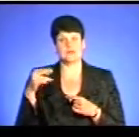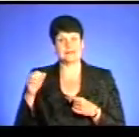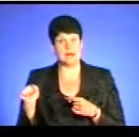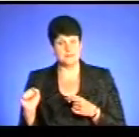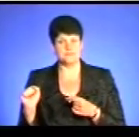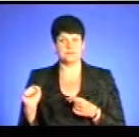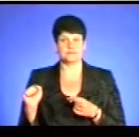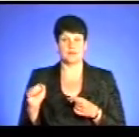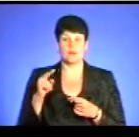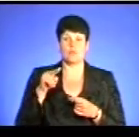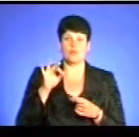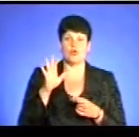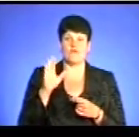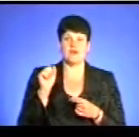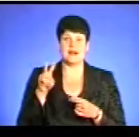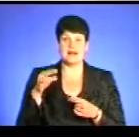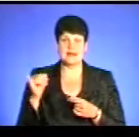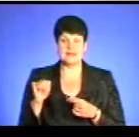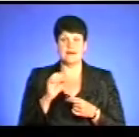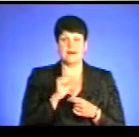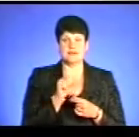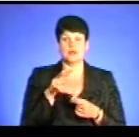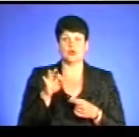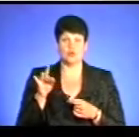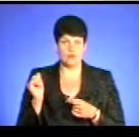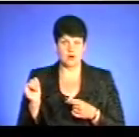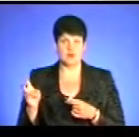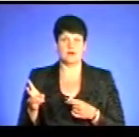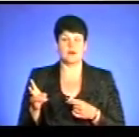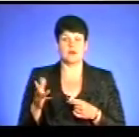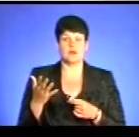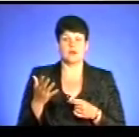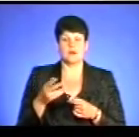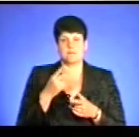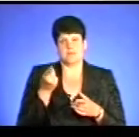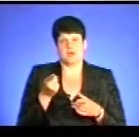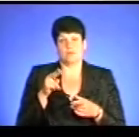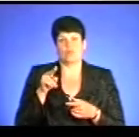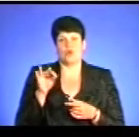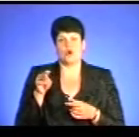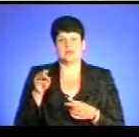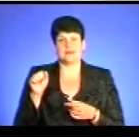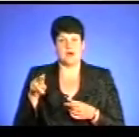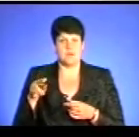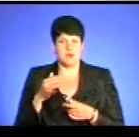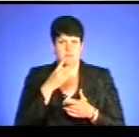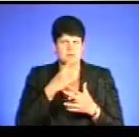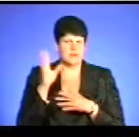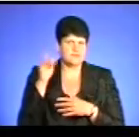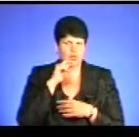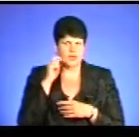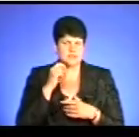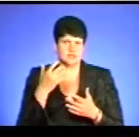«Повалій», «Анілорака», тут, здавалося б, Потапу ми бачимо і мозги на всіх українських каналах, на центральних, на